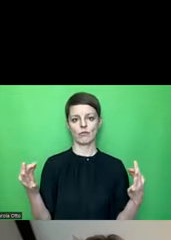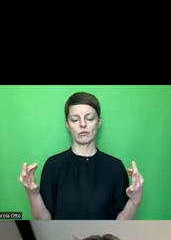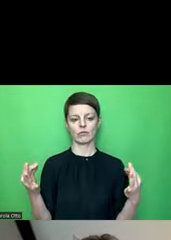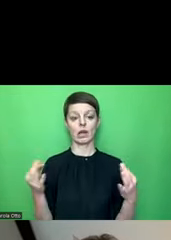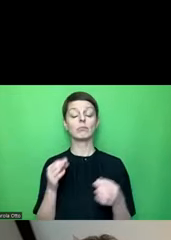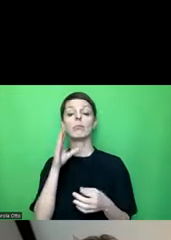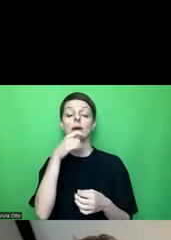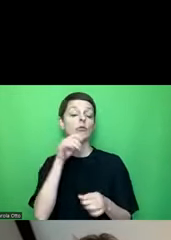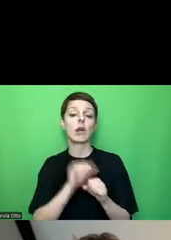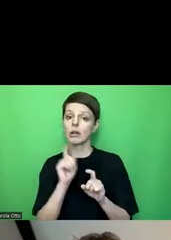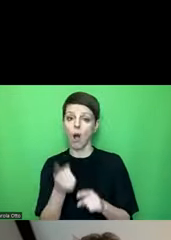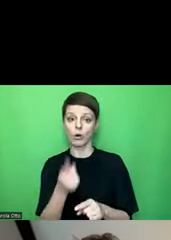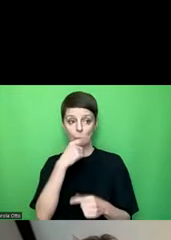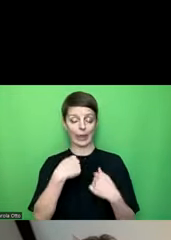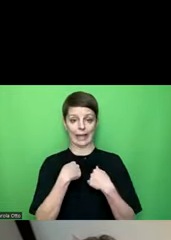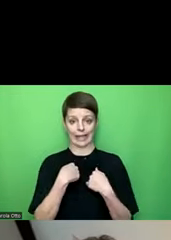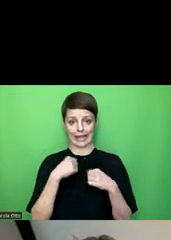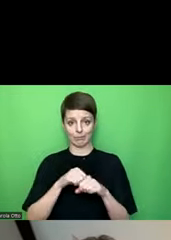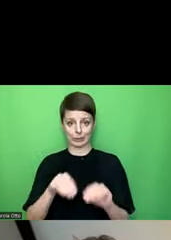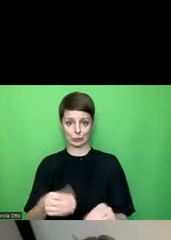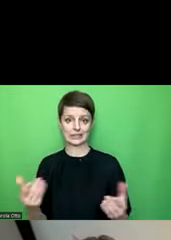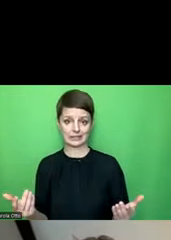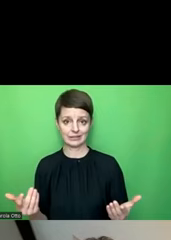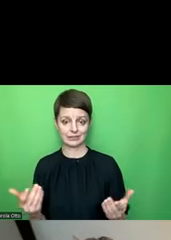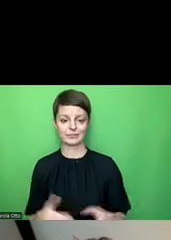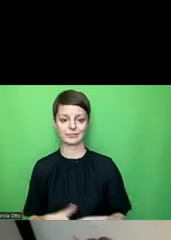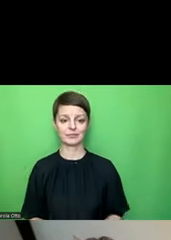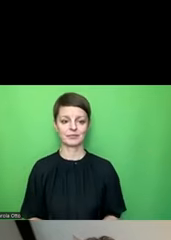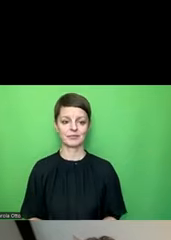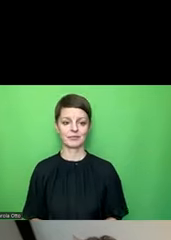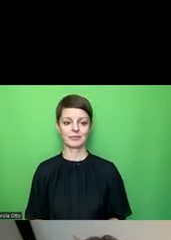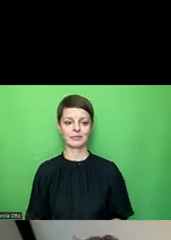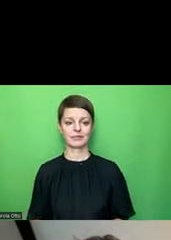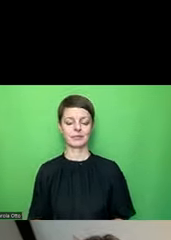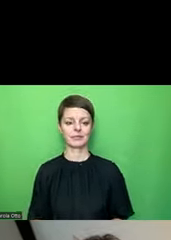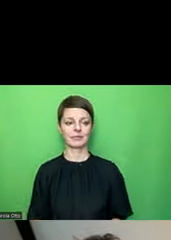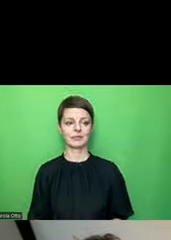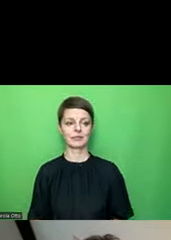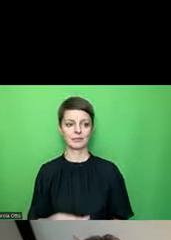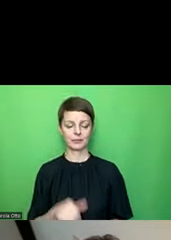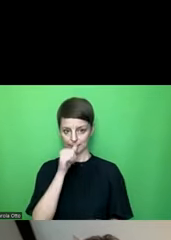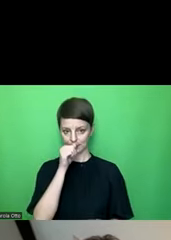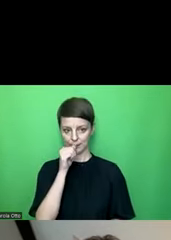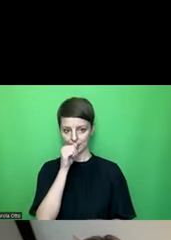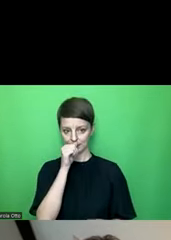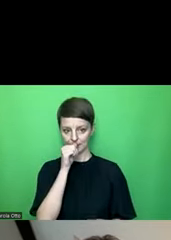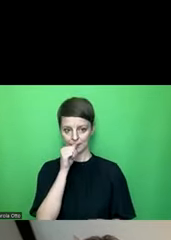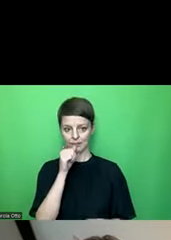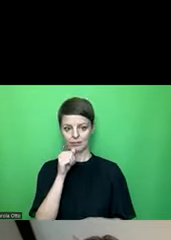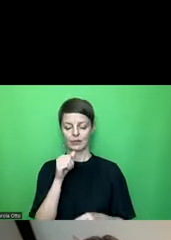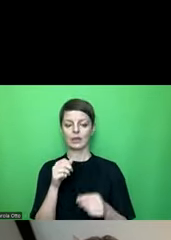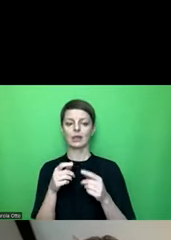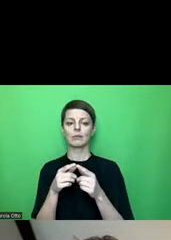per Passwort machen, dann kann nur ich wieder das aufheben. Wichtig ist, dass Auswählen gesperrter Zellen